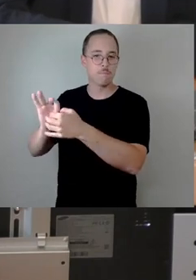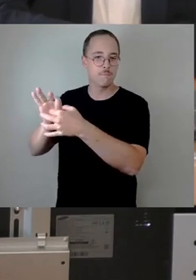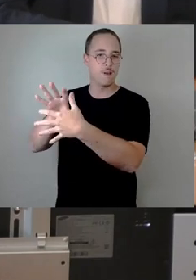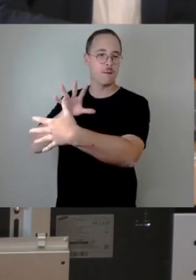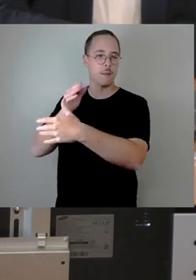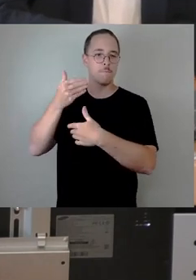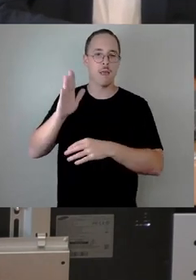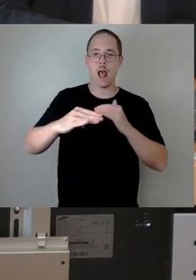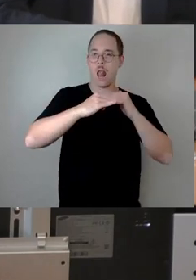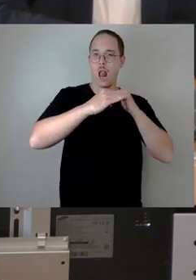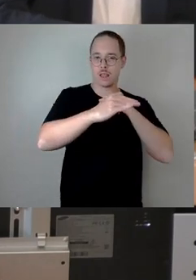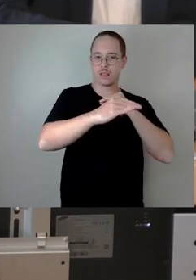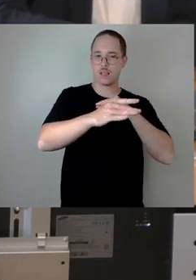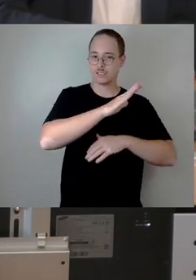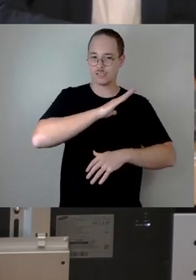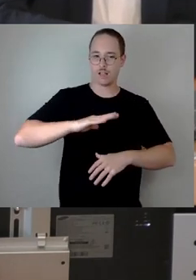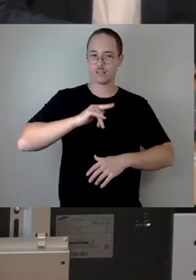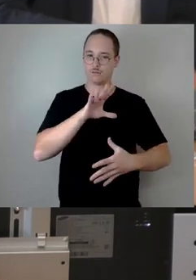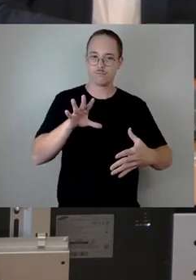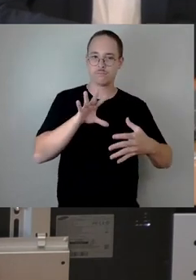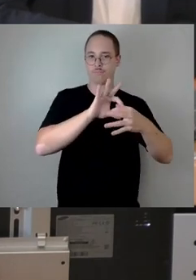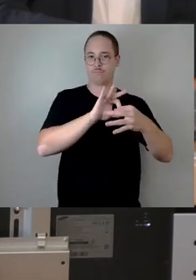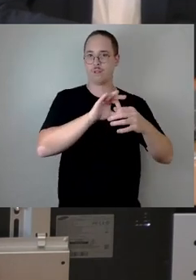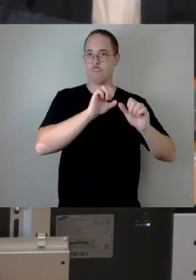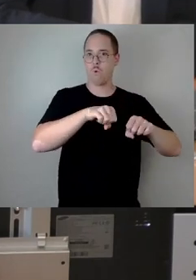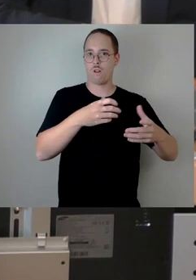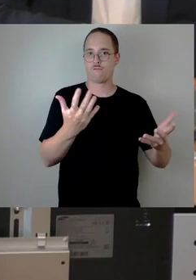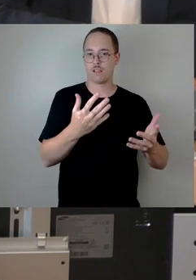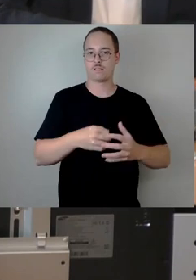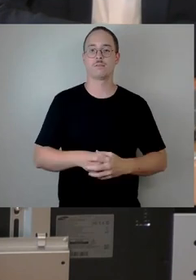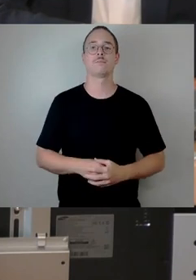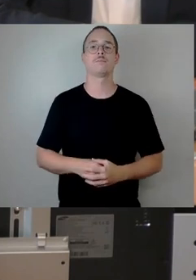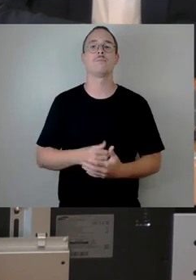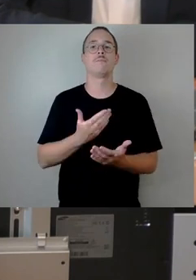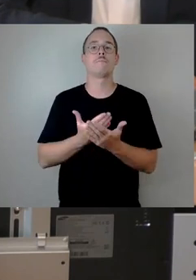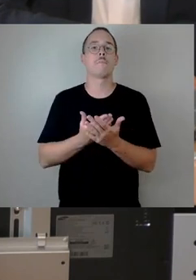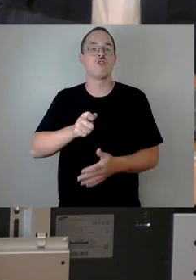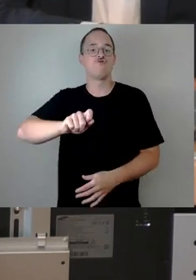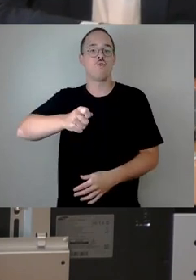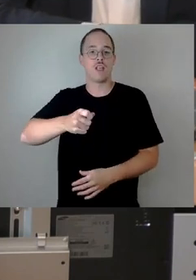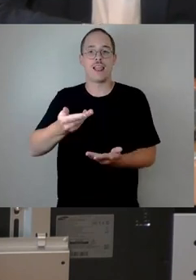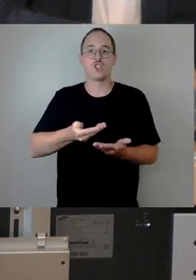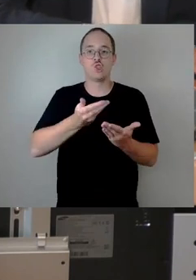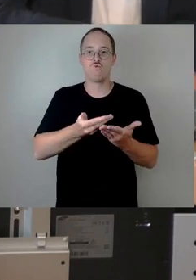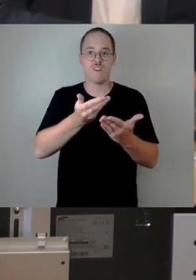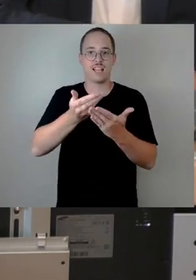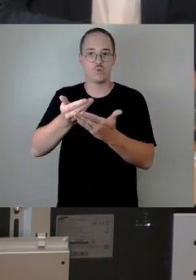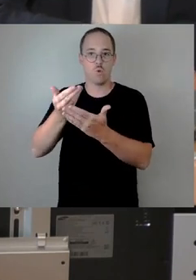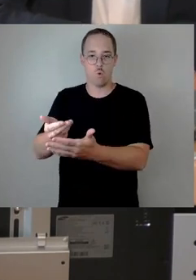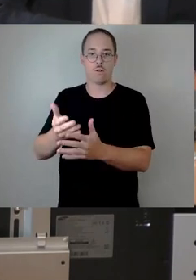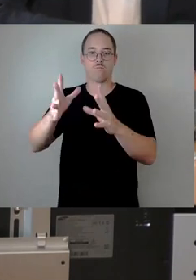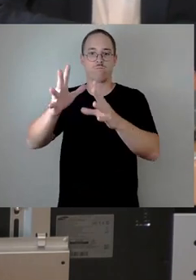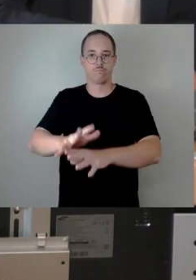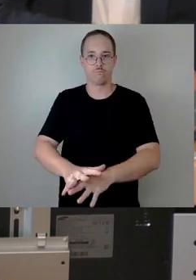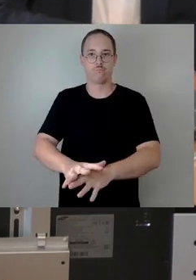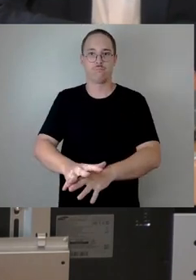einen brechen die Schlüsselzuweisungen des Freistaats in erheblichem Maße ein. Zum anderen explodieren die gesetzlichen